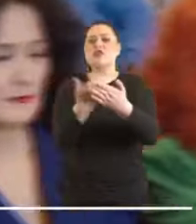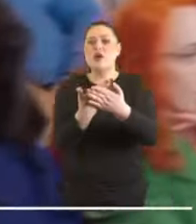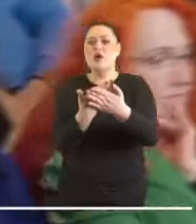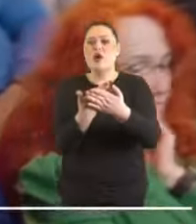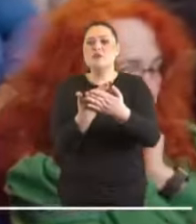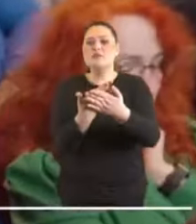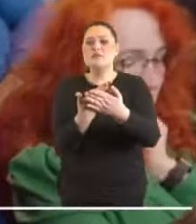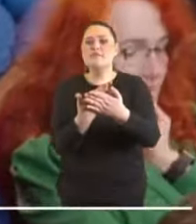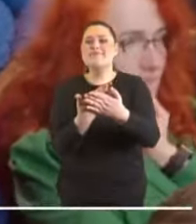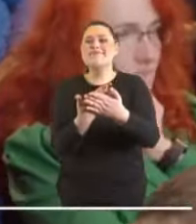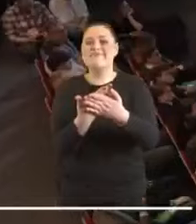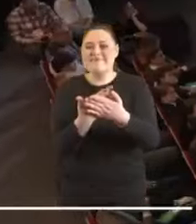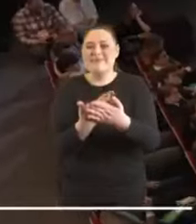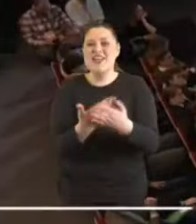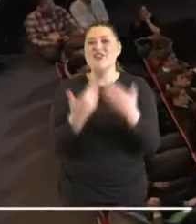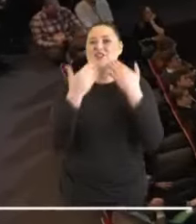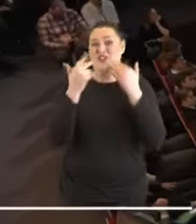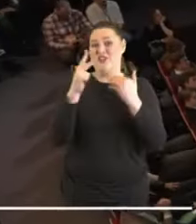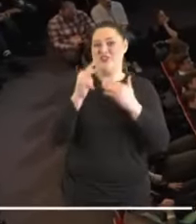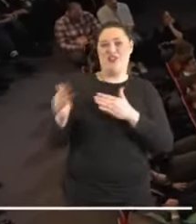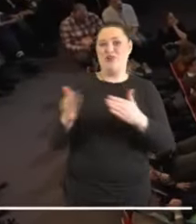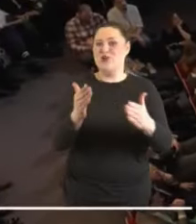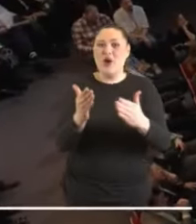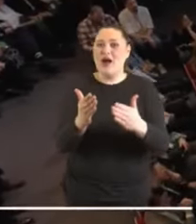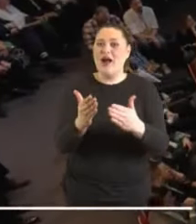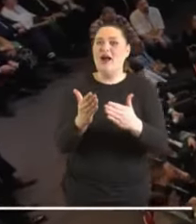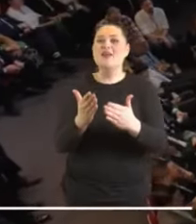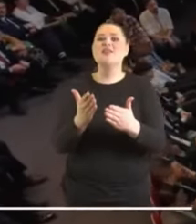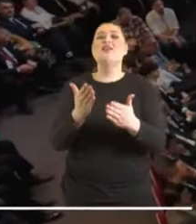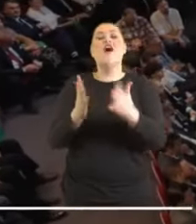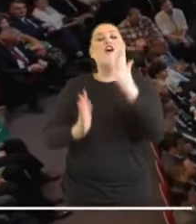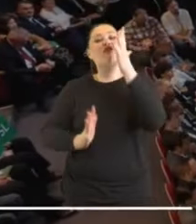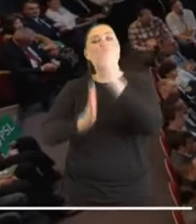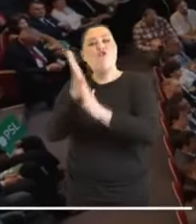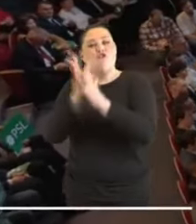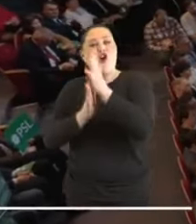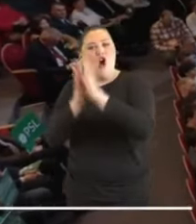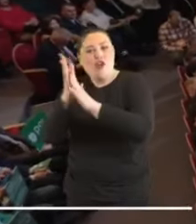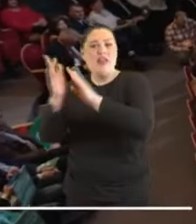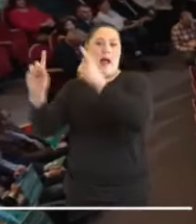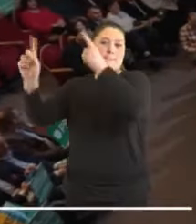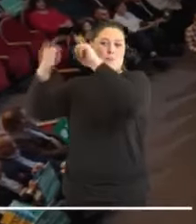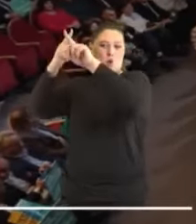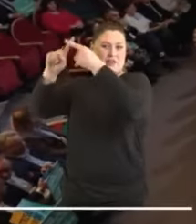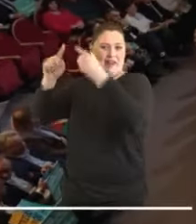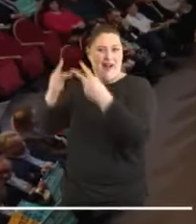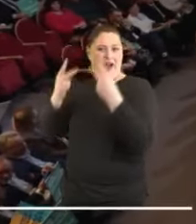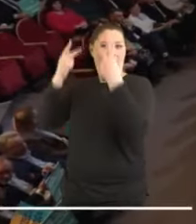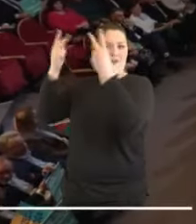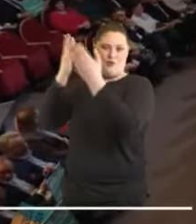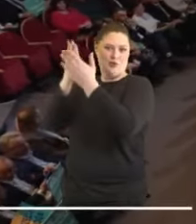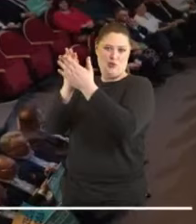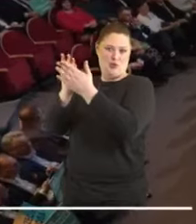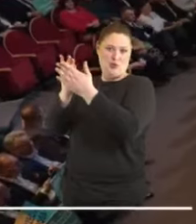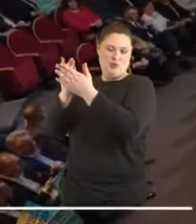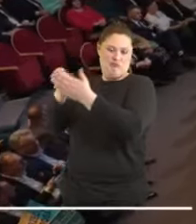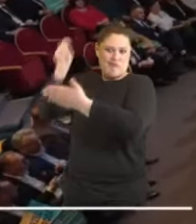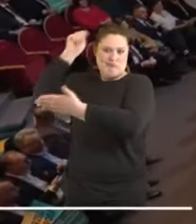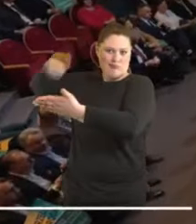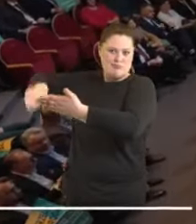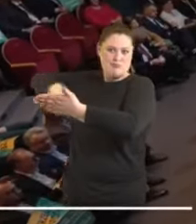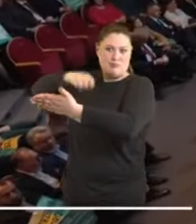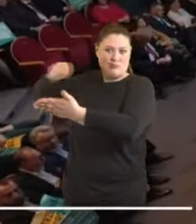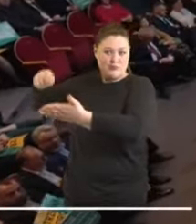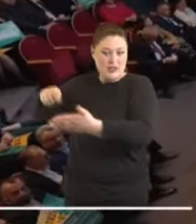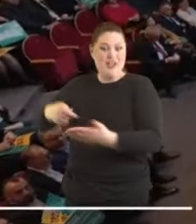nie musieli mieć wojen na górze, żebyśmy mieli spokój na dole, bo to jest to, za czym naprawdę